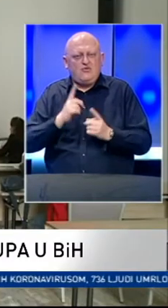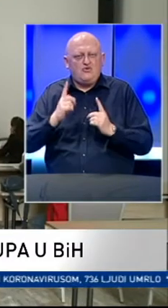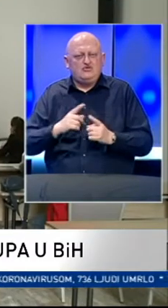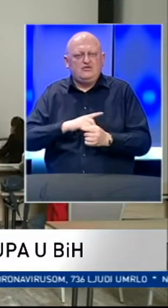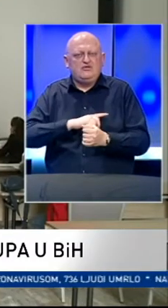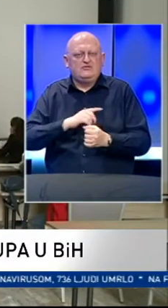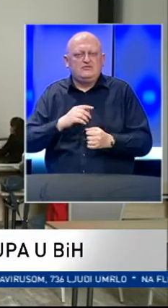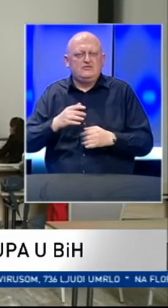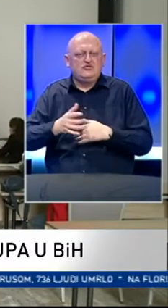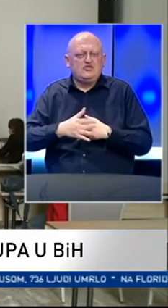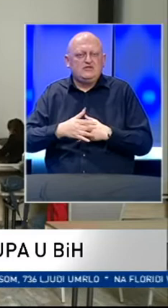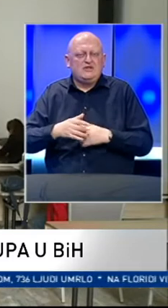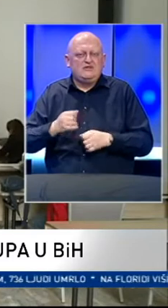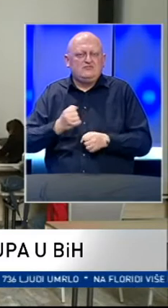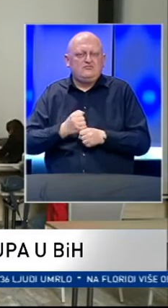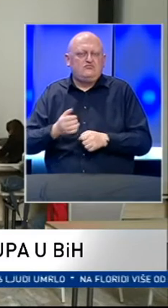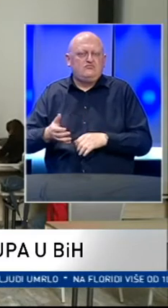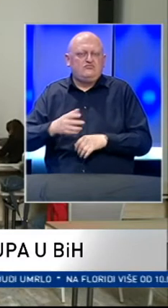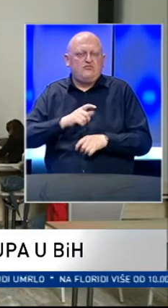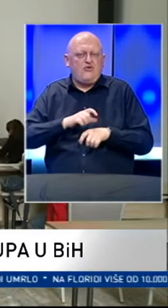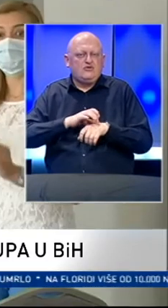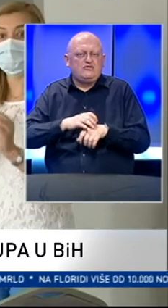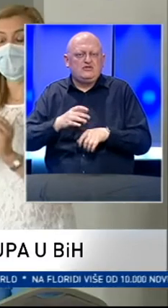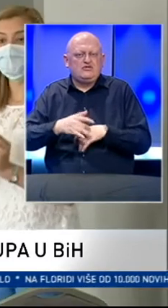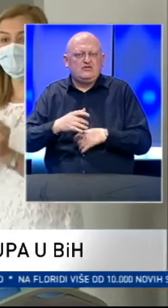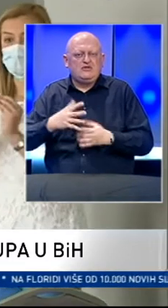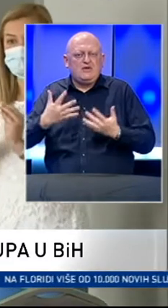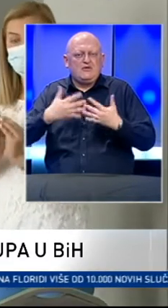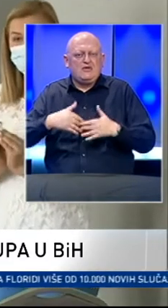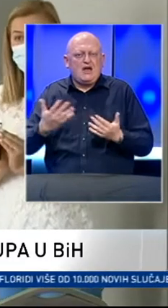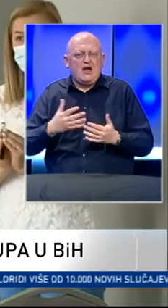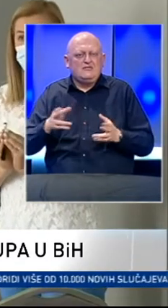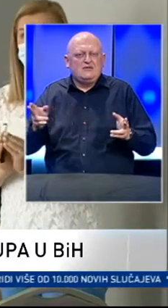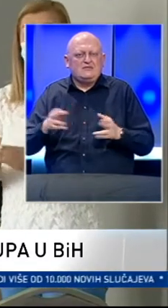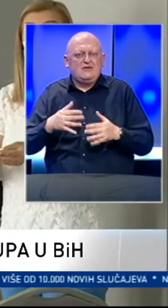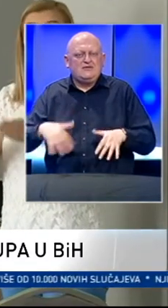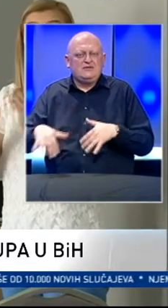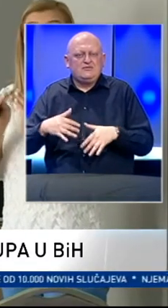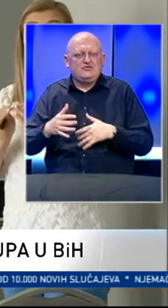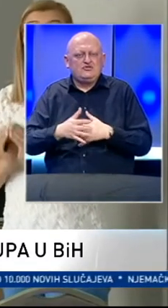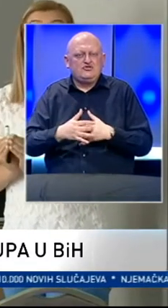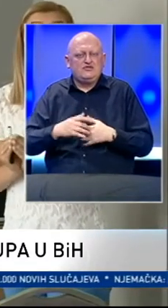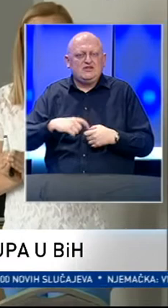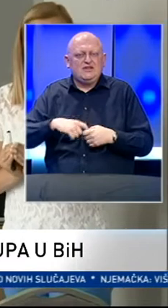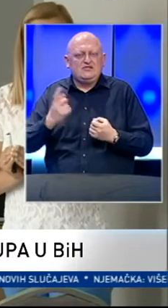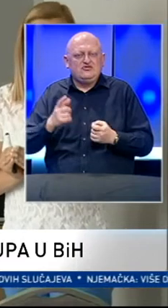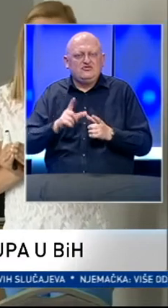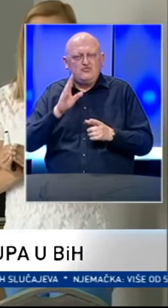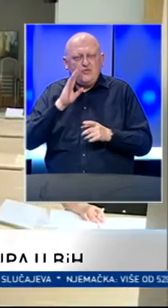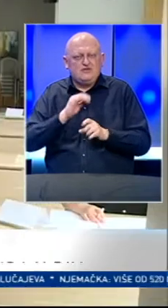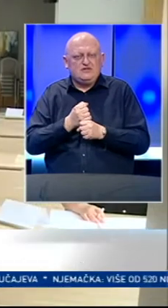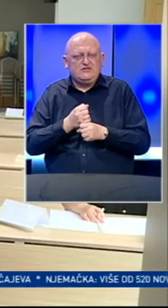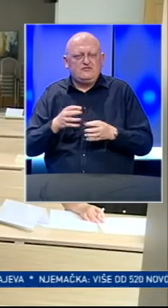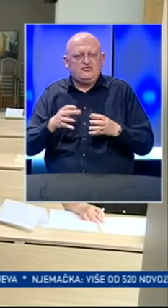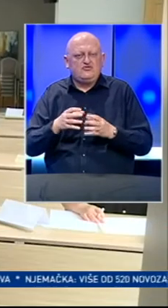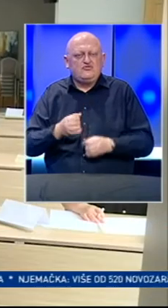postojeći i potencijalni socijalni poduzetnici i socijalna poduzeća, kako bi se smanjila nezaposlenost i socijalna isključenost u